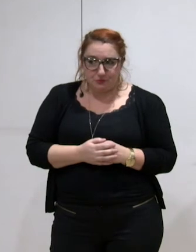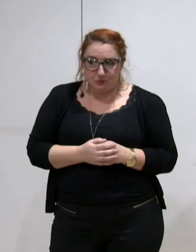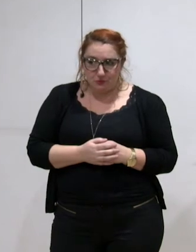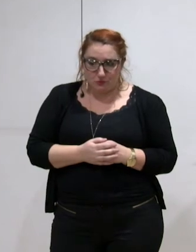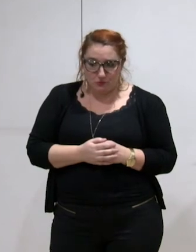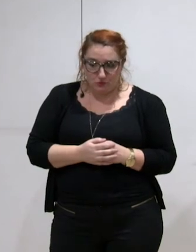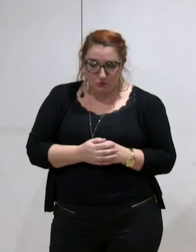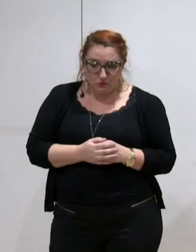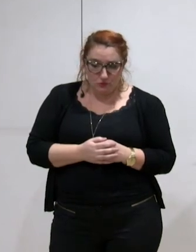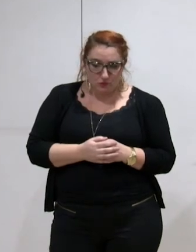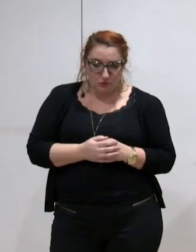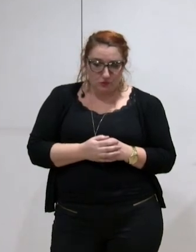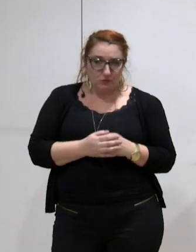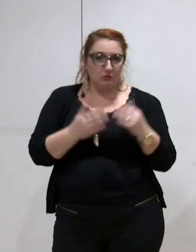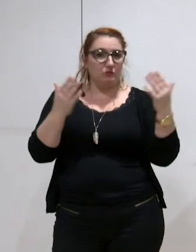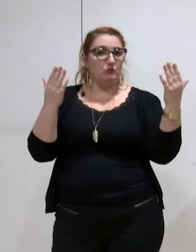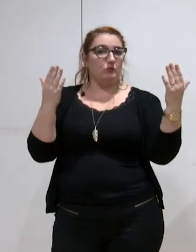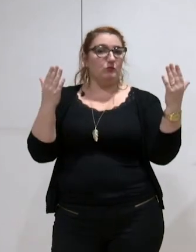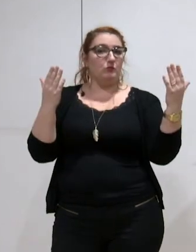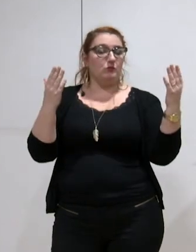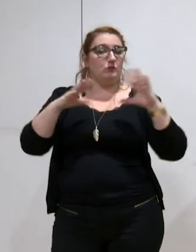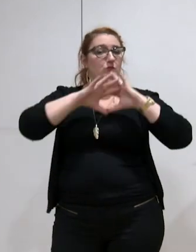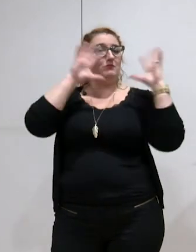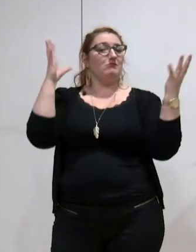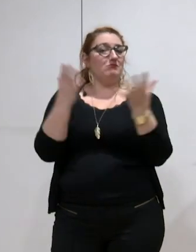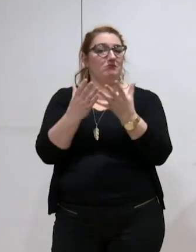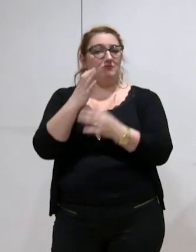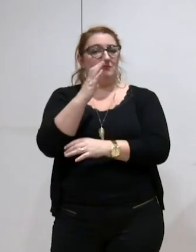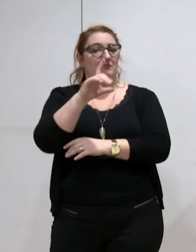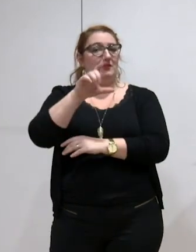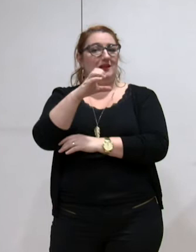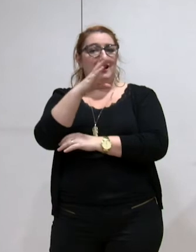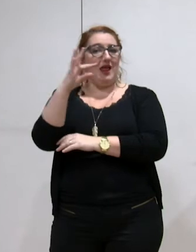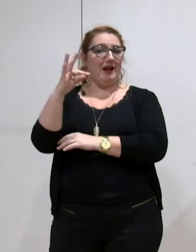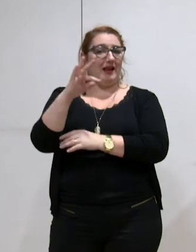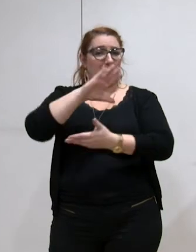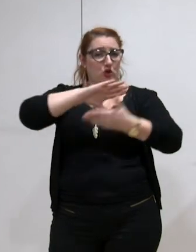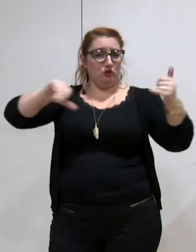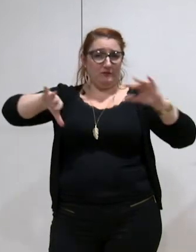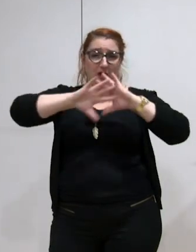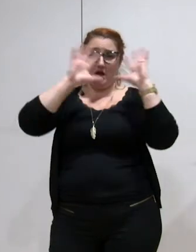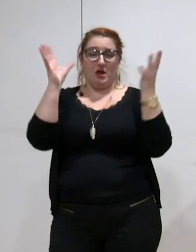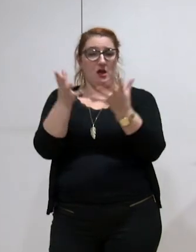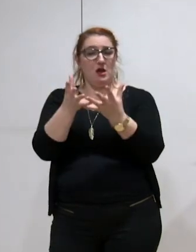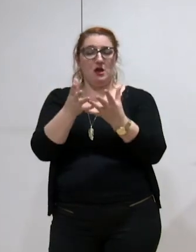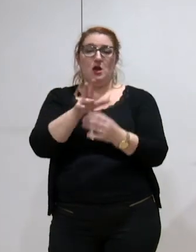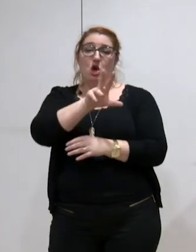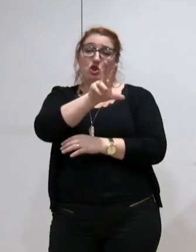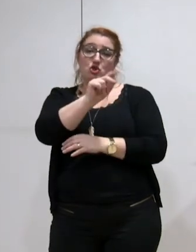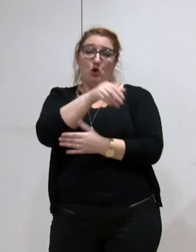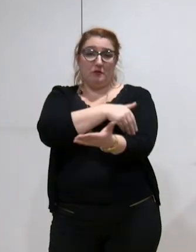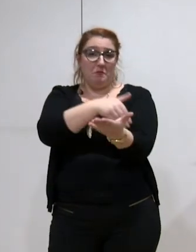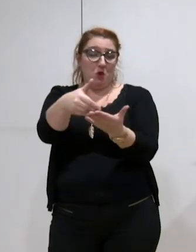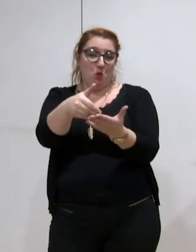de l'ensemble des transferts de la CLECT, qui s'élèvent à une petite trentaine de millions, donc ce des